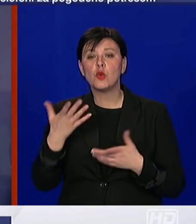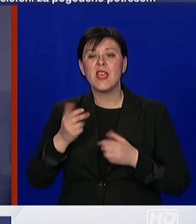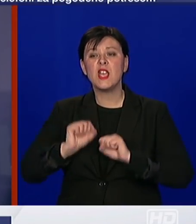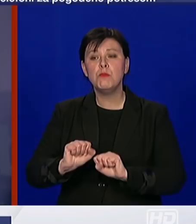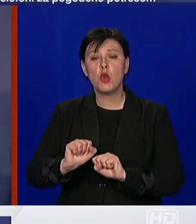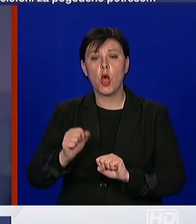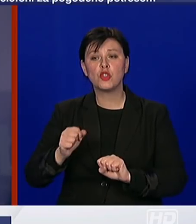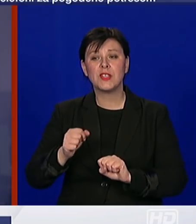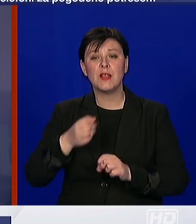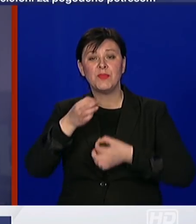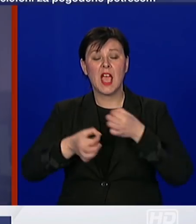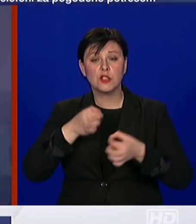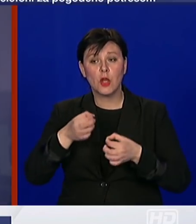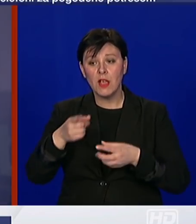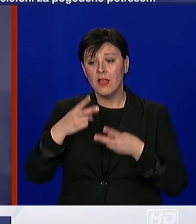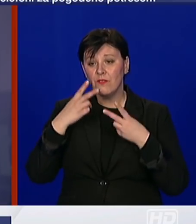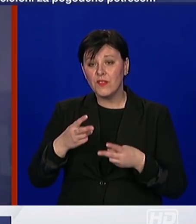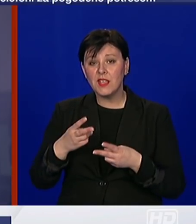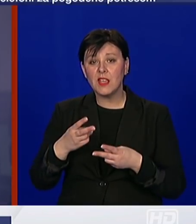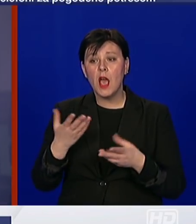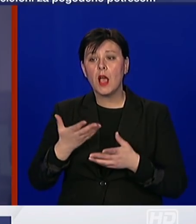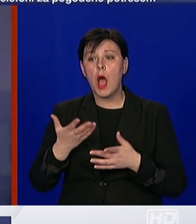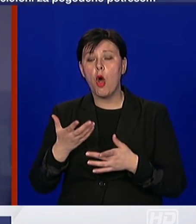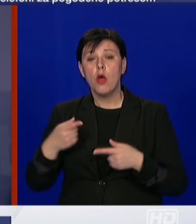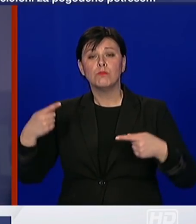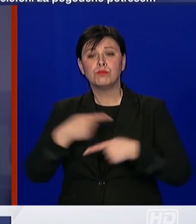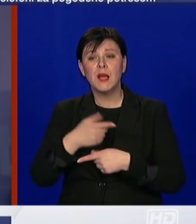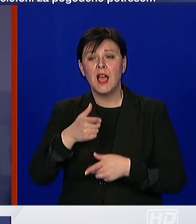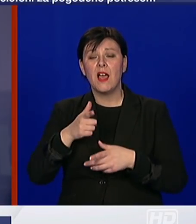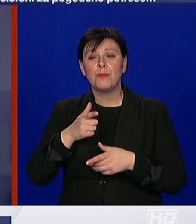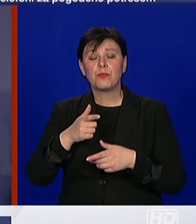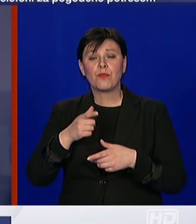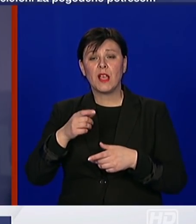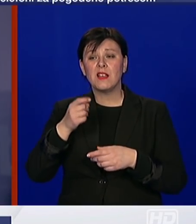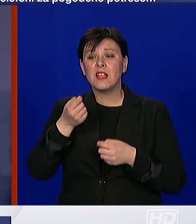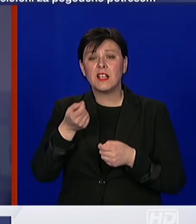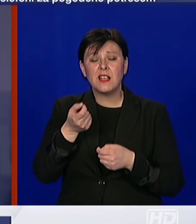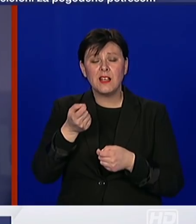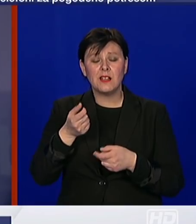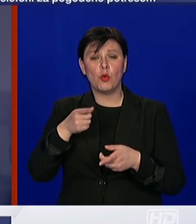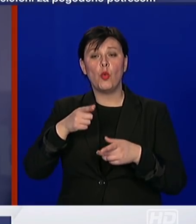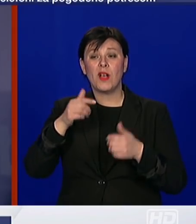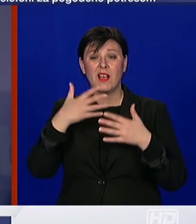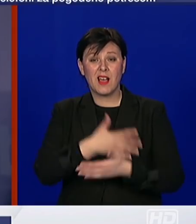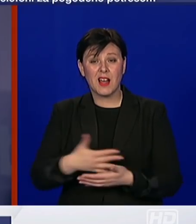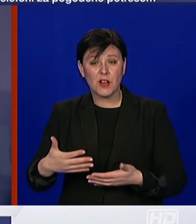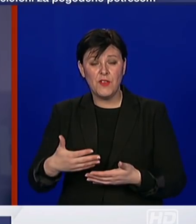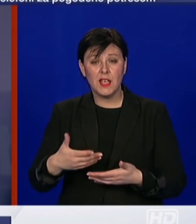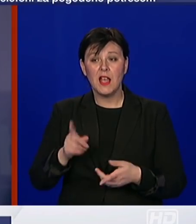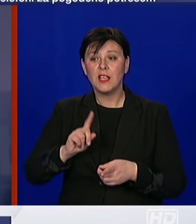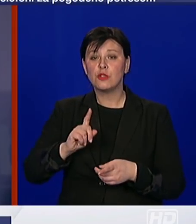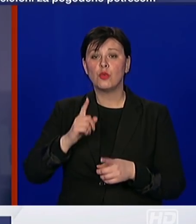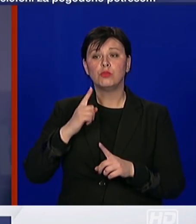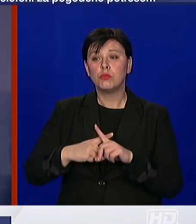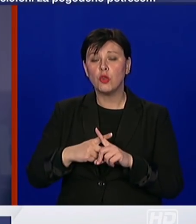pokazuju pojavu antitijela u krvi, koji dakle nisu dobri za diagnostiku u ovome trenutku i